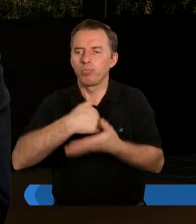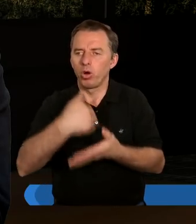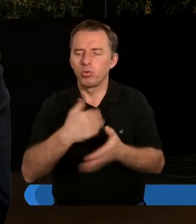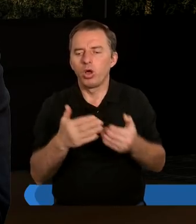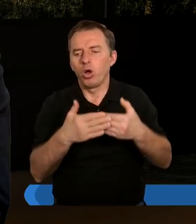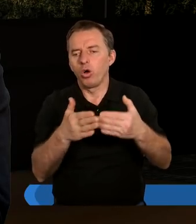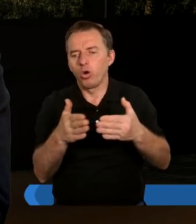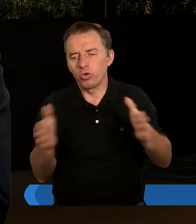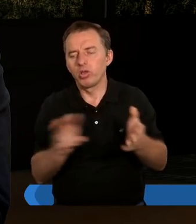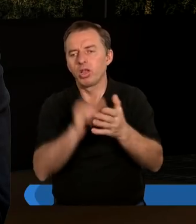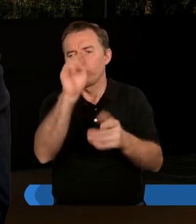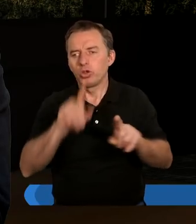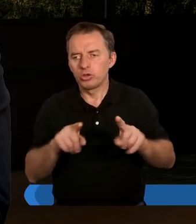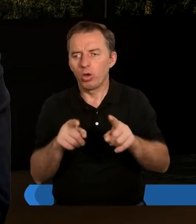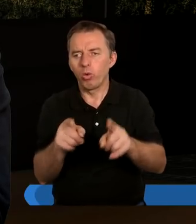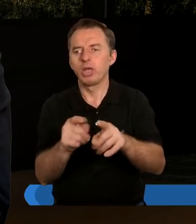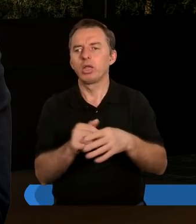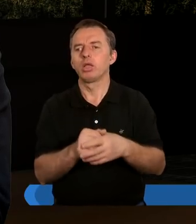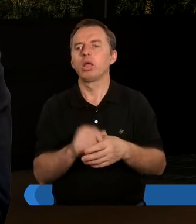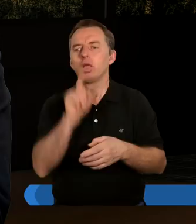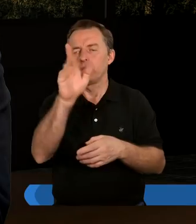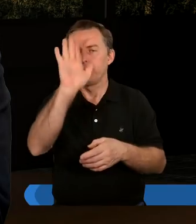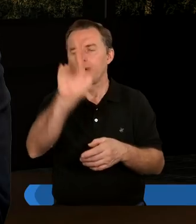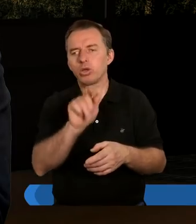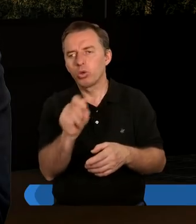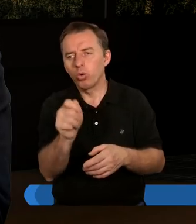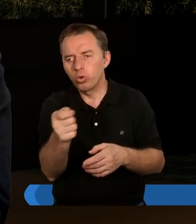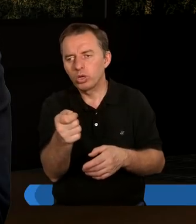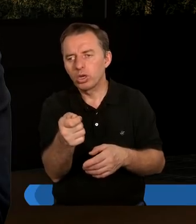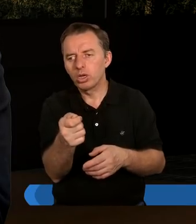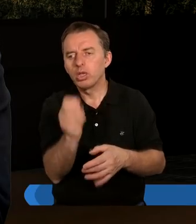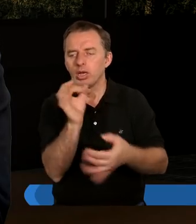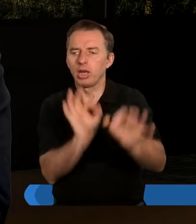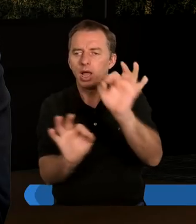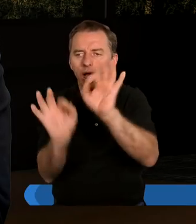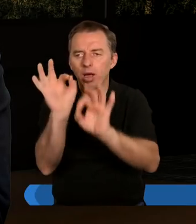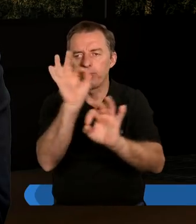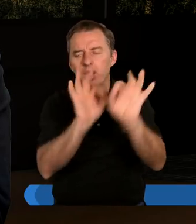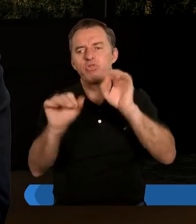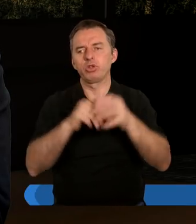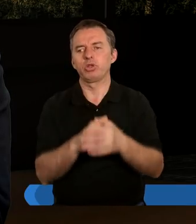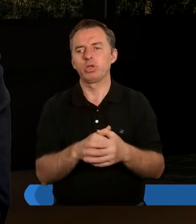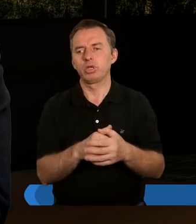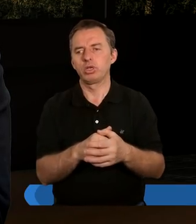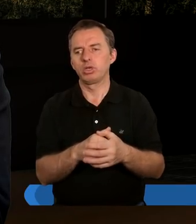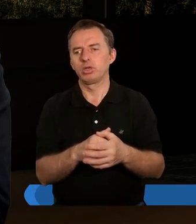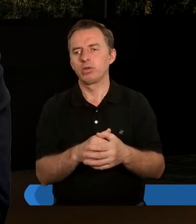Pomóż nam się otworzyć na Twoje działanie, bo Ty masz klucz, jak naprawić i